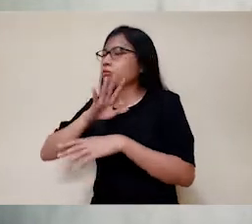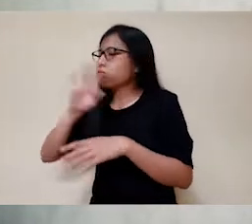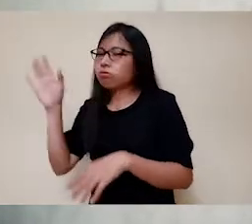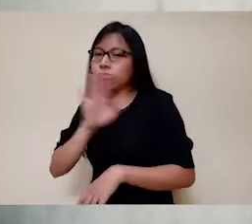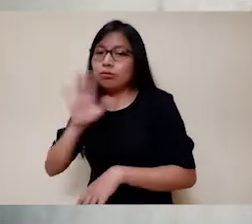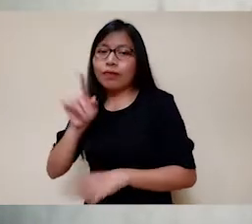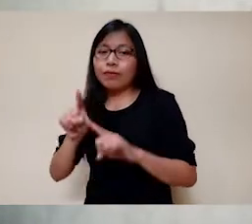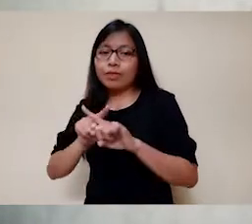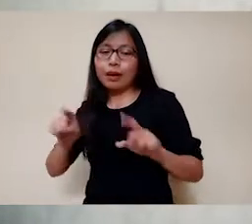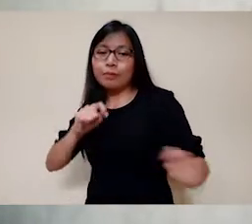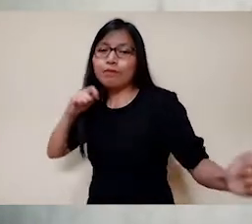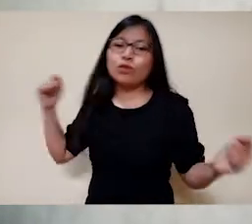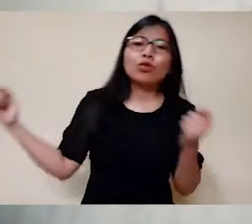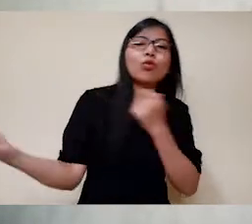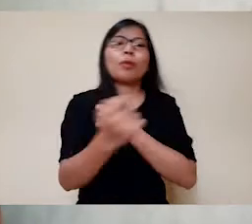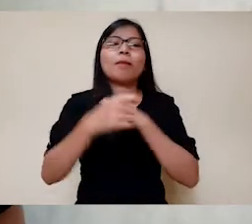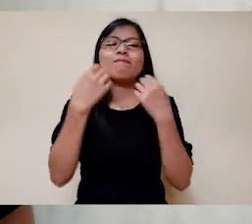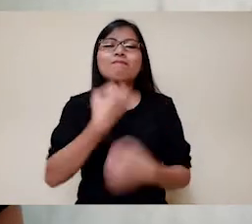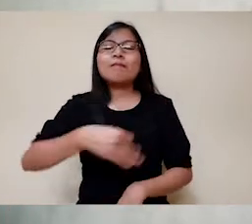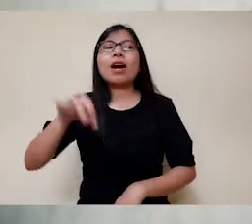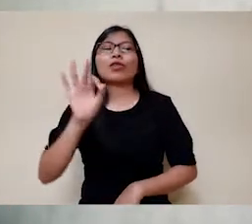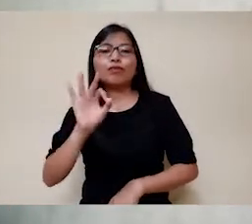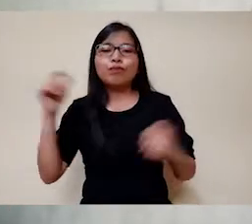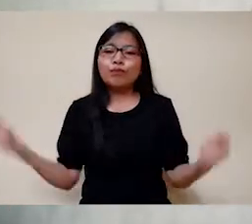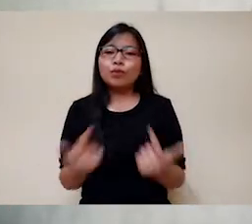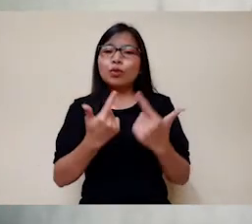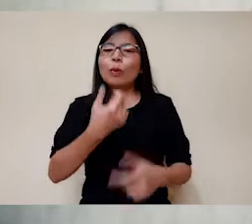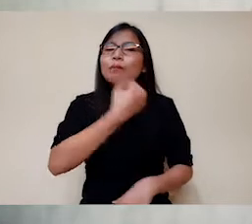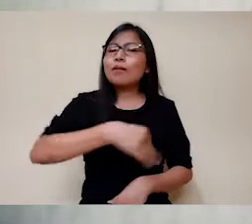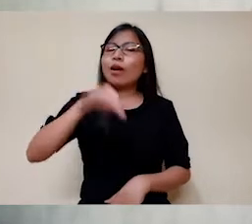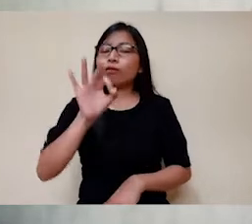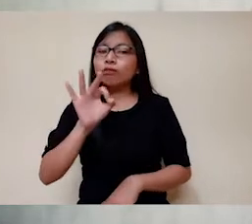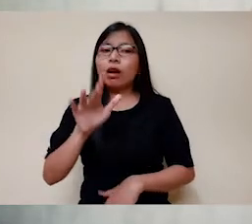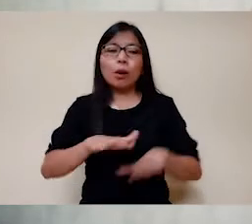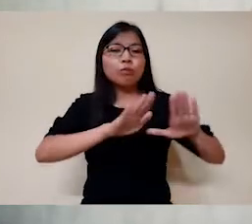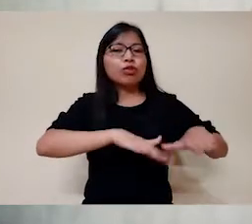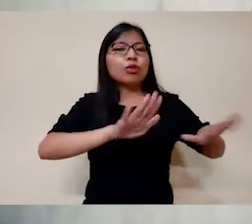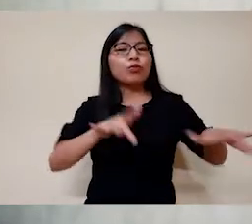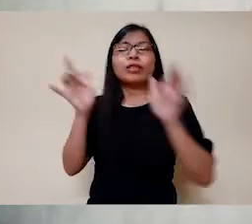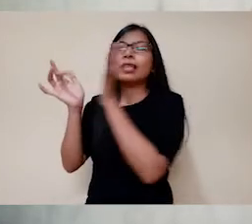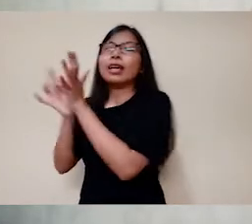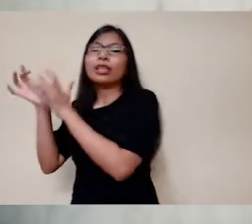Dengan demikianlah Yesus pada saat membicarakan kematian dengan para murid, dia ingin mengajarkan demikian. Bahwa engkau